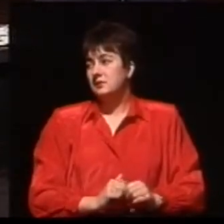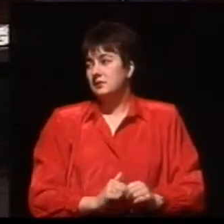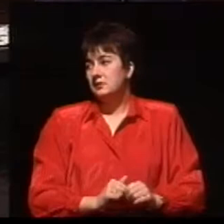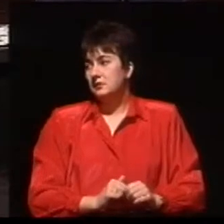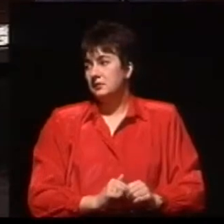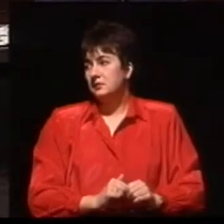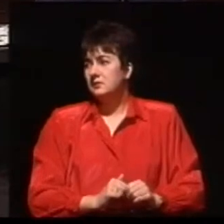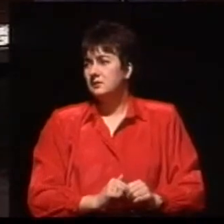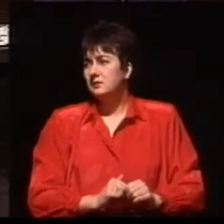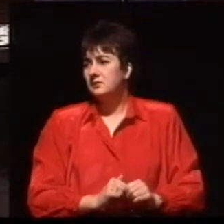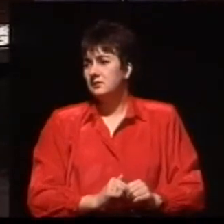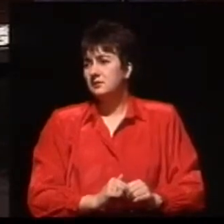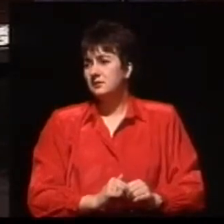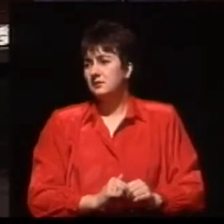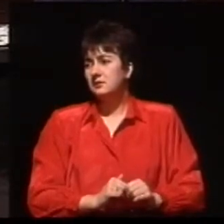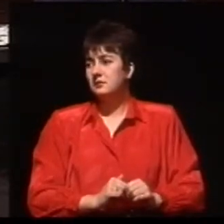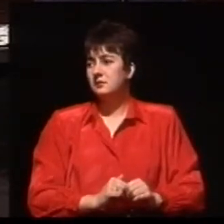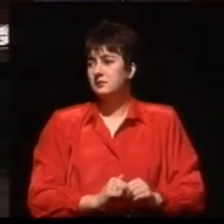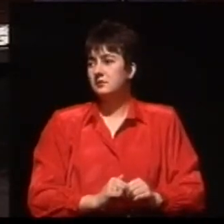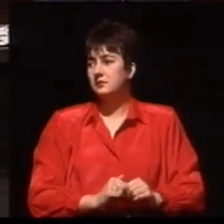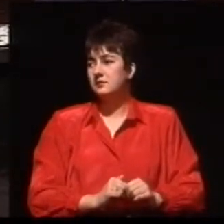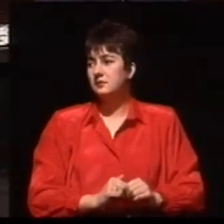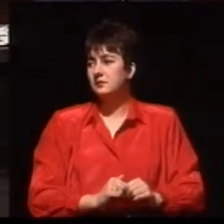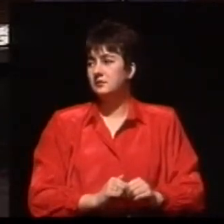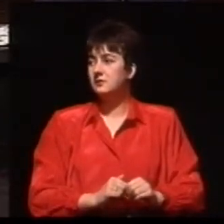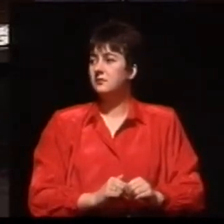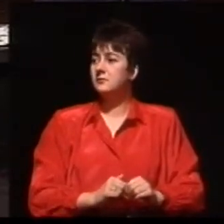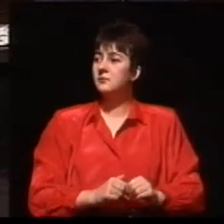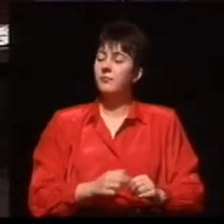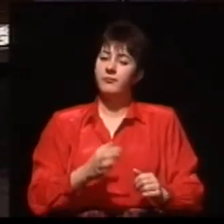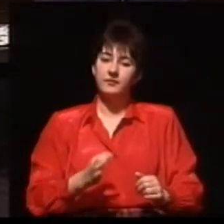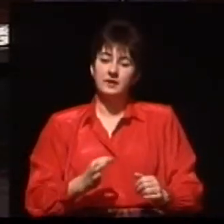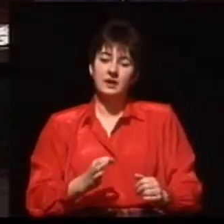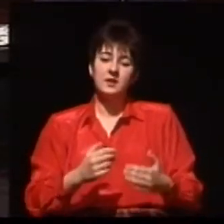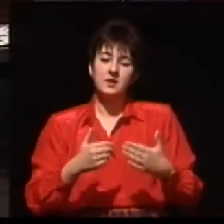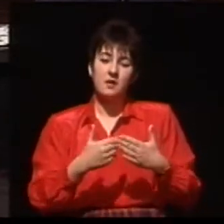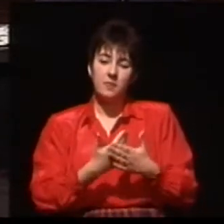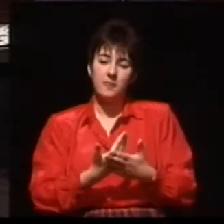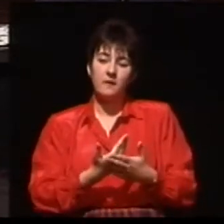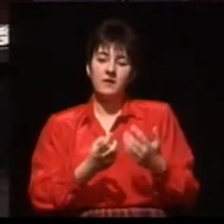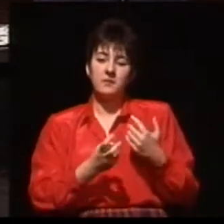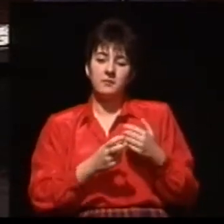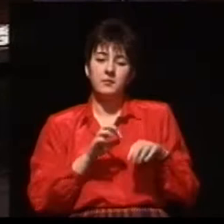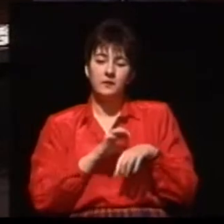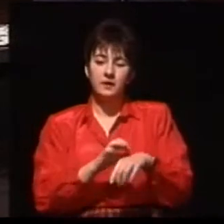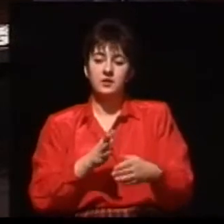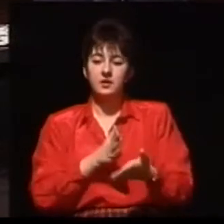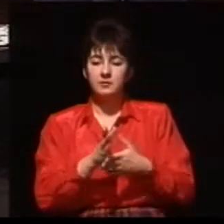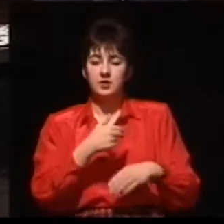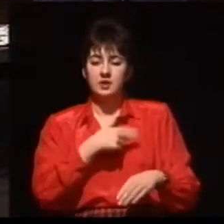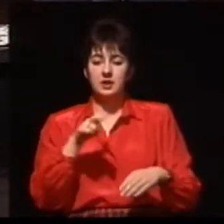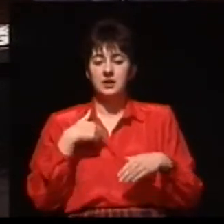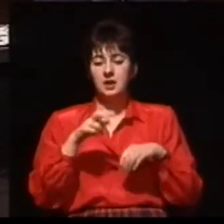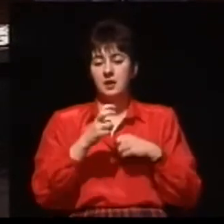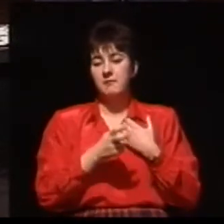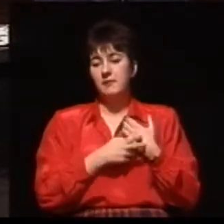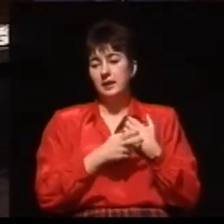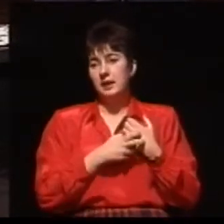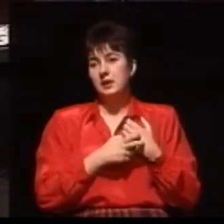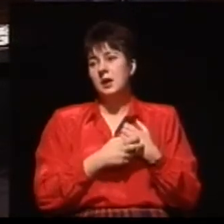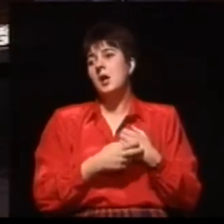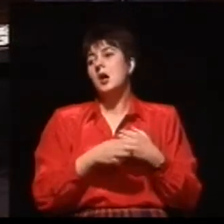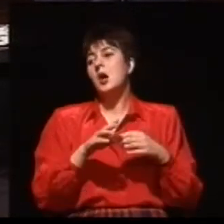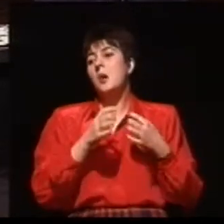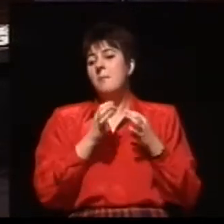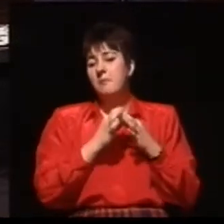-leczniczo-rehabilitacyjnym pozwalają nam wychwycić nawet resztki słuchu i te resztki słuchu w